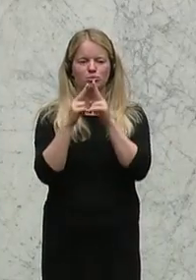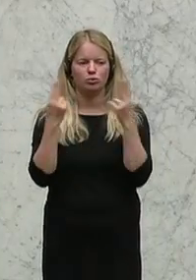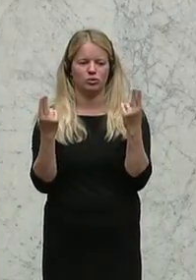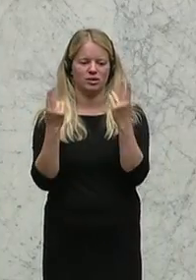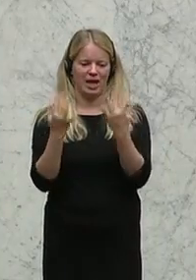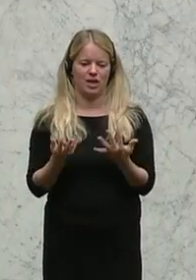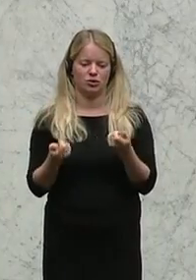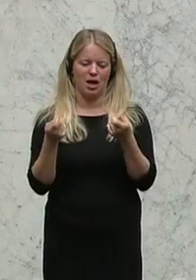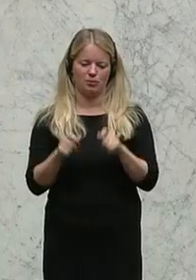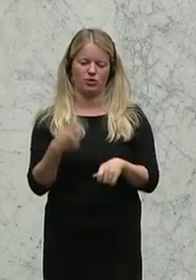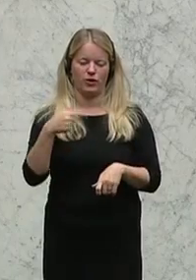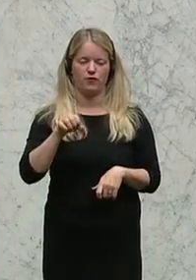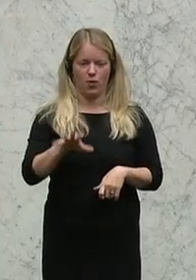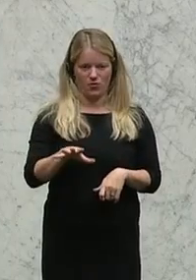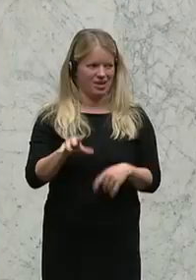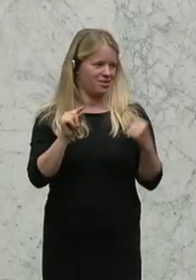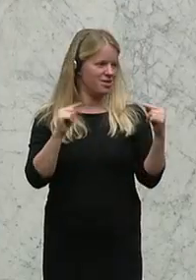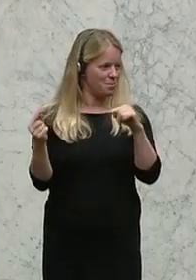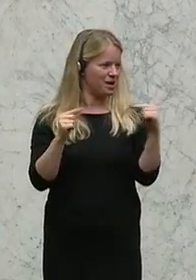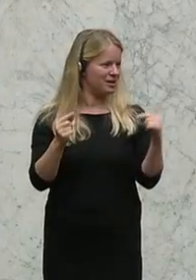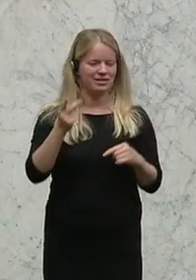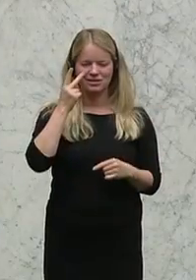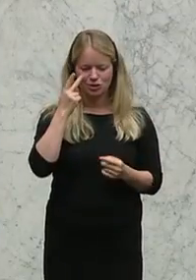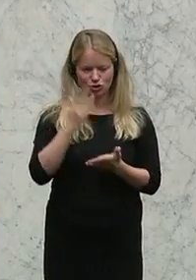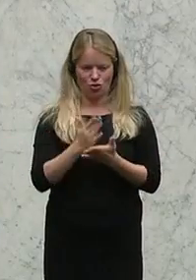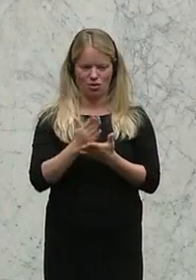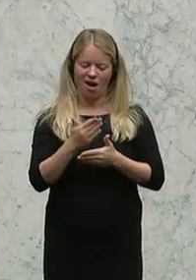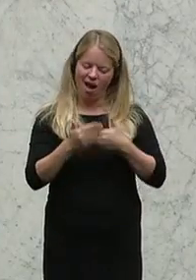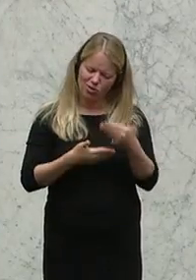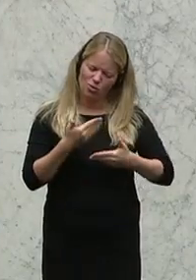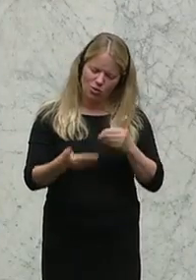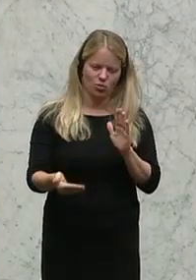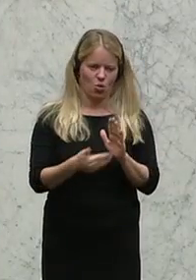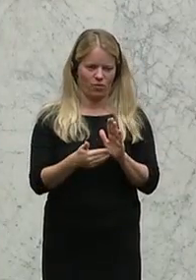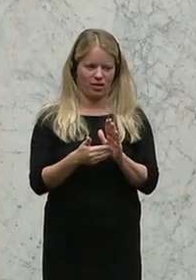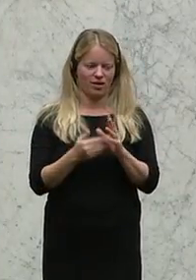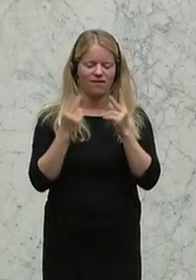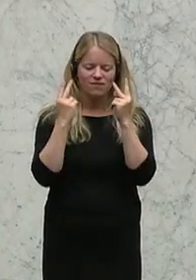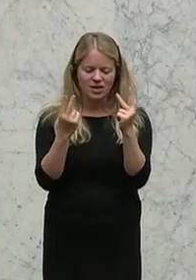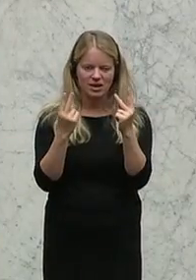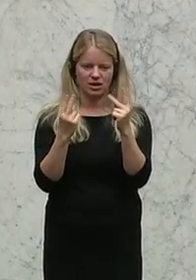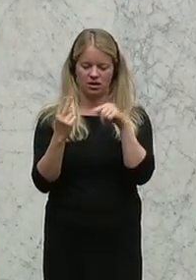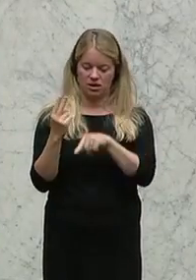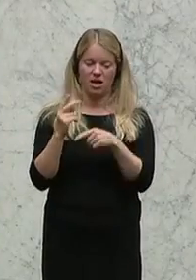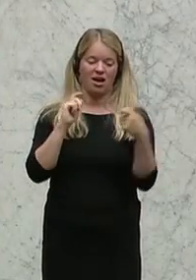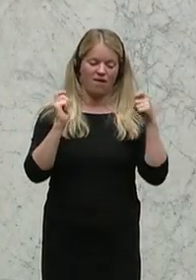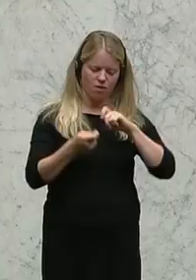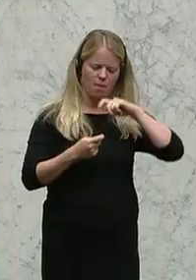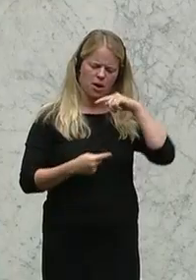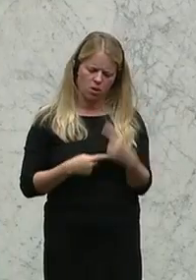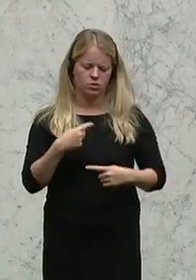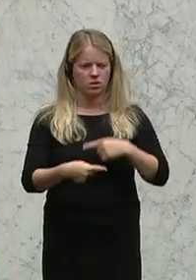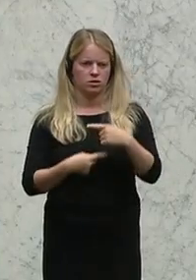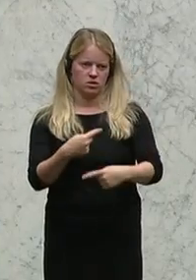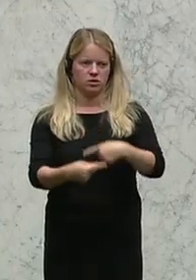zeigt ganz klar die Handlungsnotwendigkeiten auf und wie wichtig es ist, entsprechende Reformschritte zu setzen